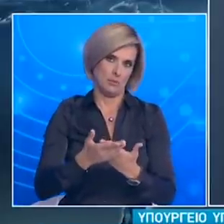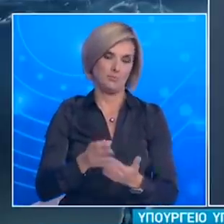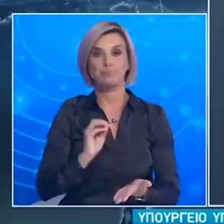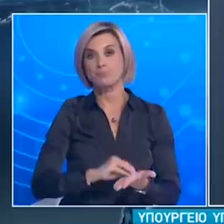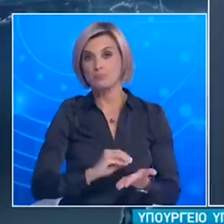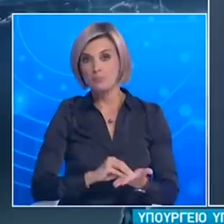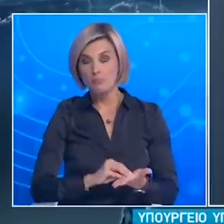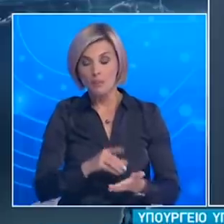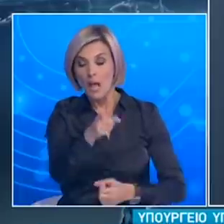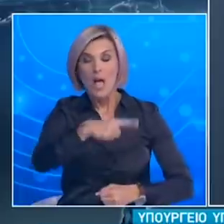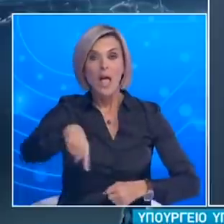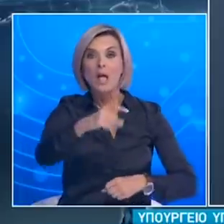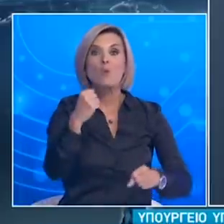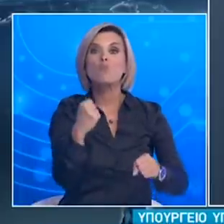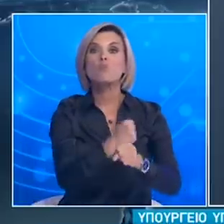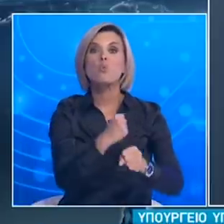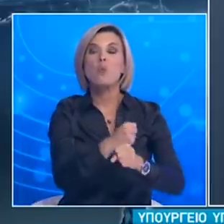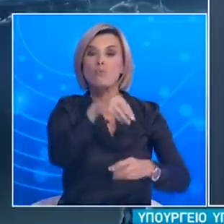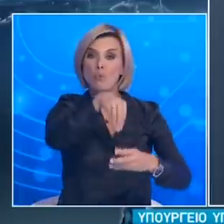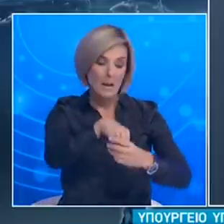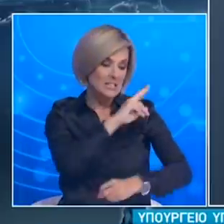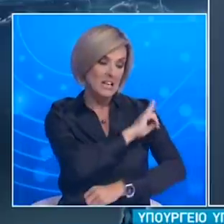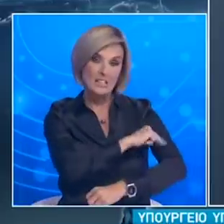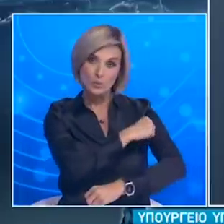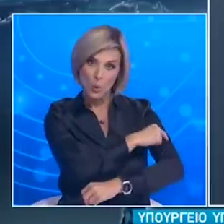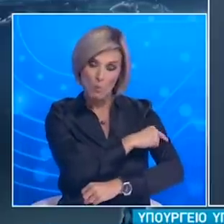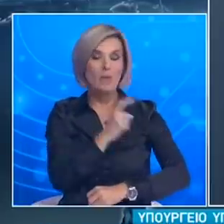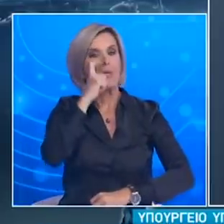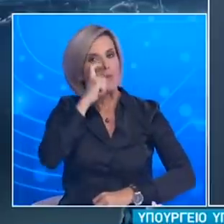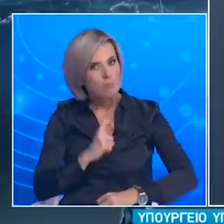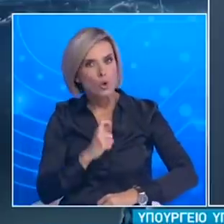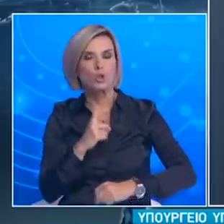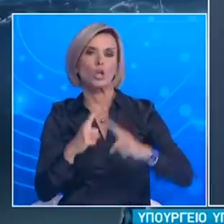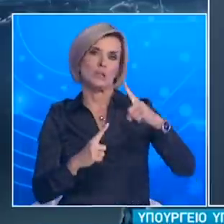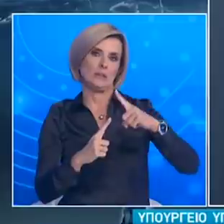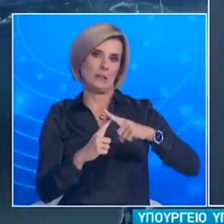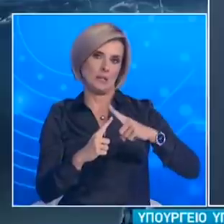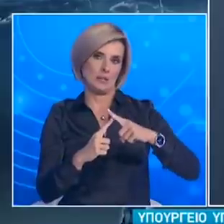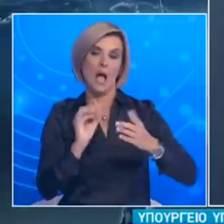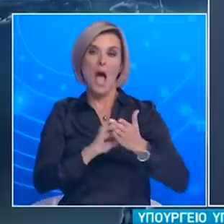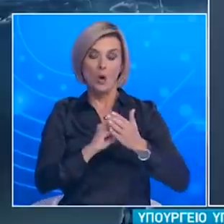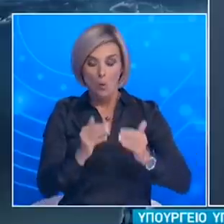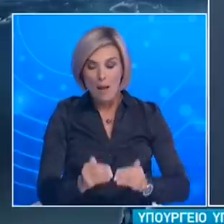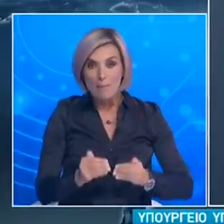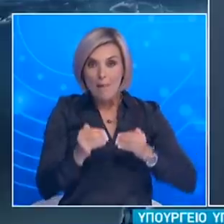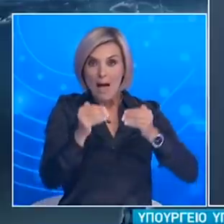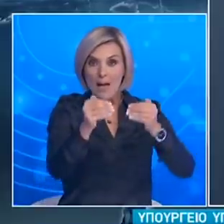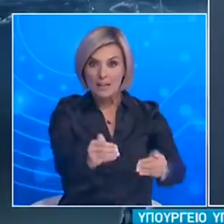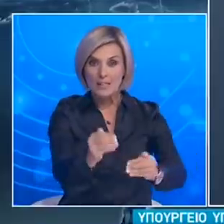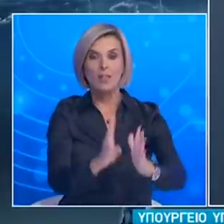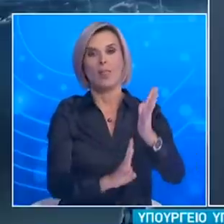εργαστηριακό έλεγχο στους εργαζομένους των μονάδων φροντίδας ηλικιωμένων. Επιπρόστατα δίνεται παράταση για 14 ημέρες στην απαγόρευση